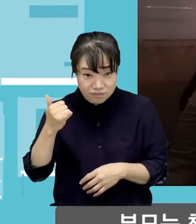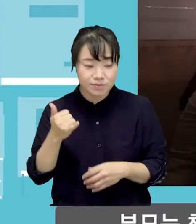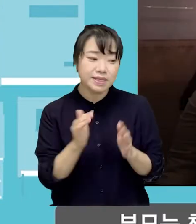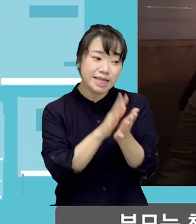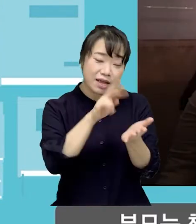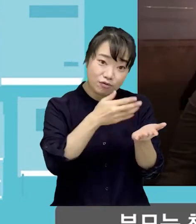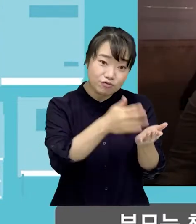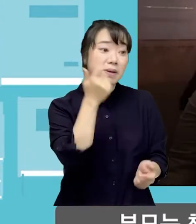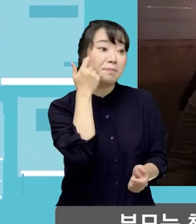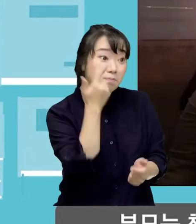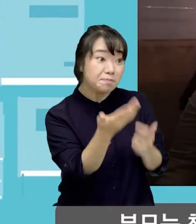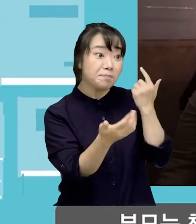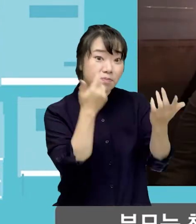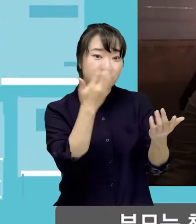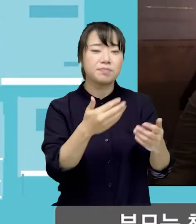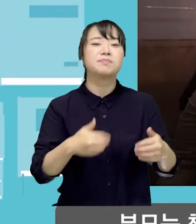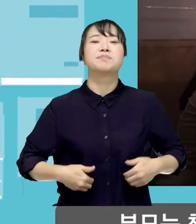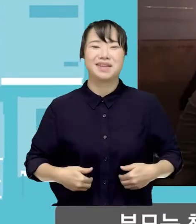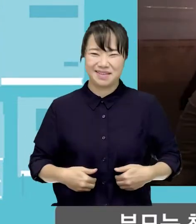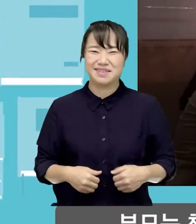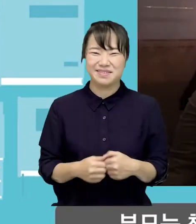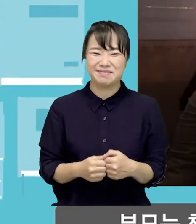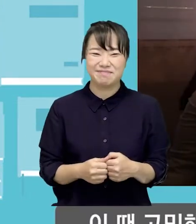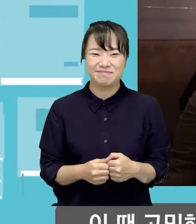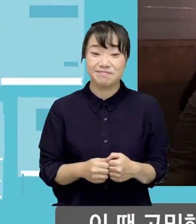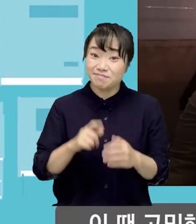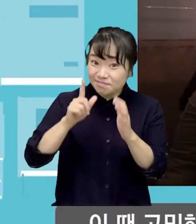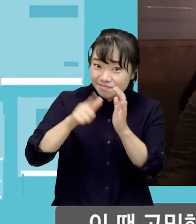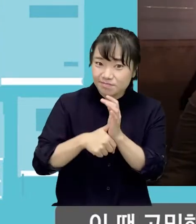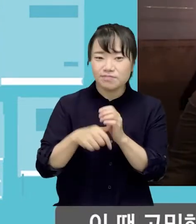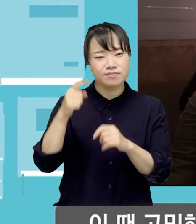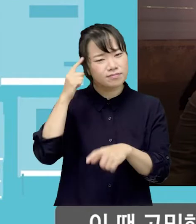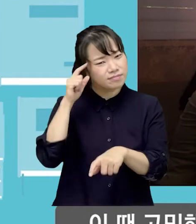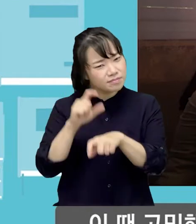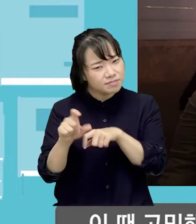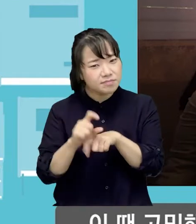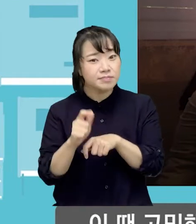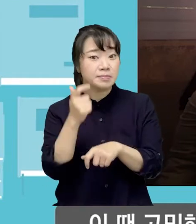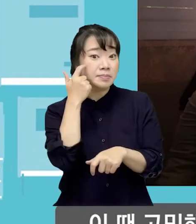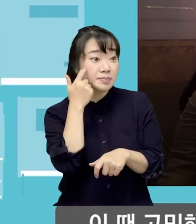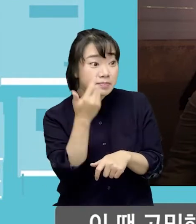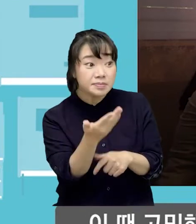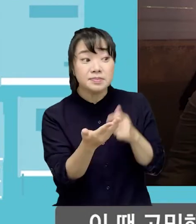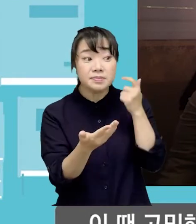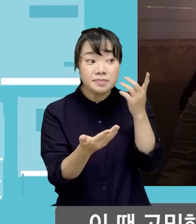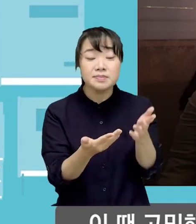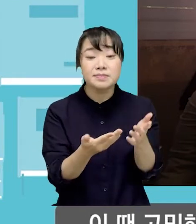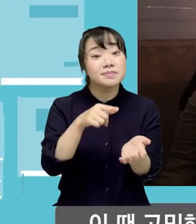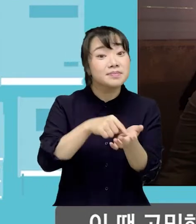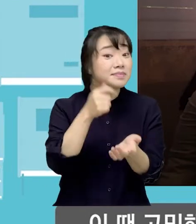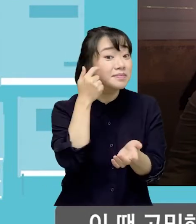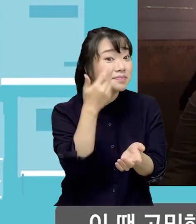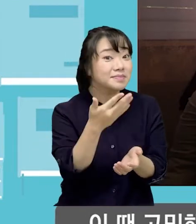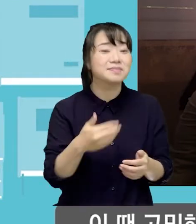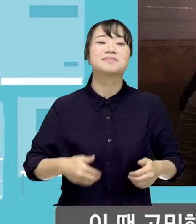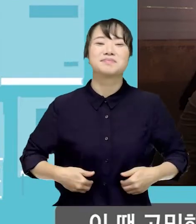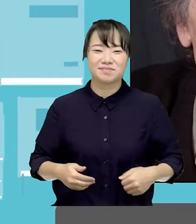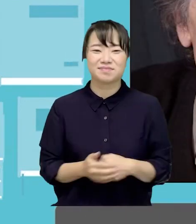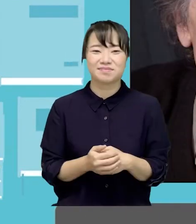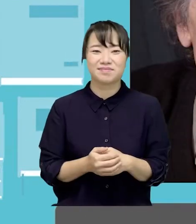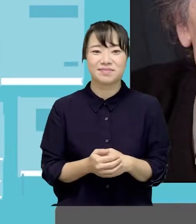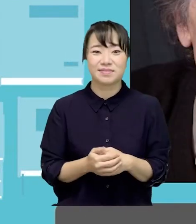책을 읽어주고 질문하는 사람으로 자리를 옮긴다. 이때 고민해볼 수 있는 질문거리를 정해서 가볍게 던지면 된다.